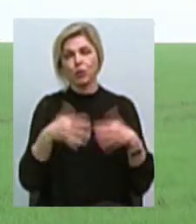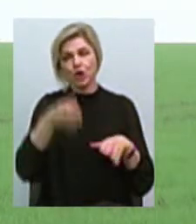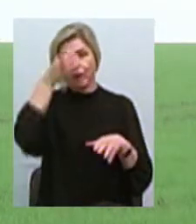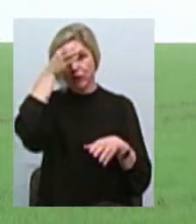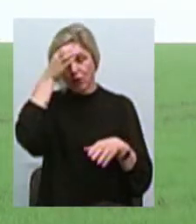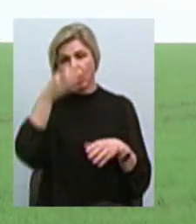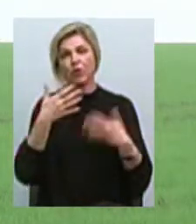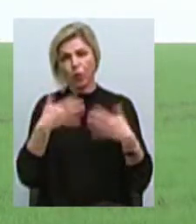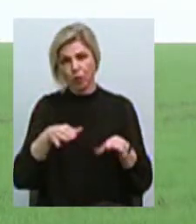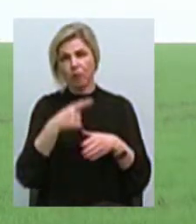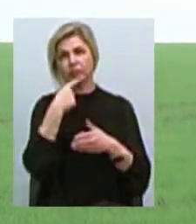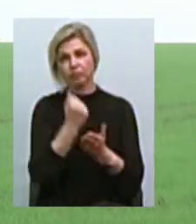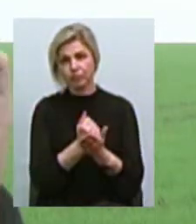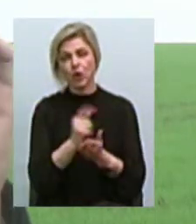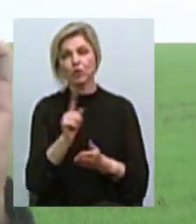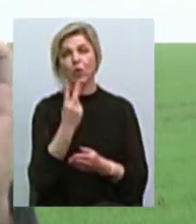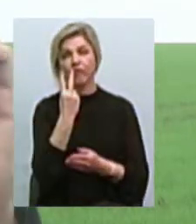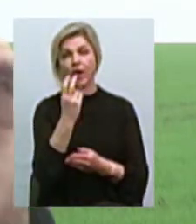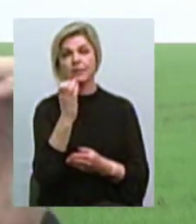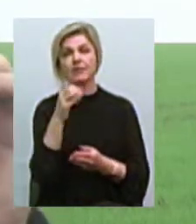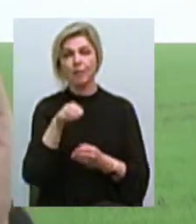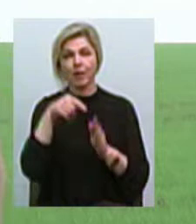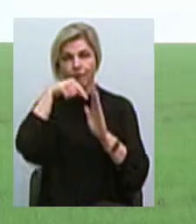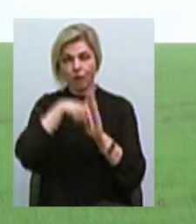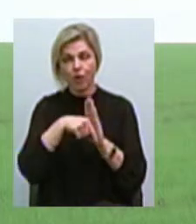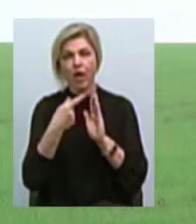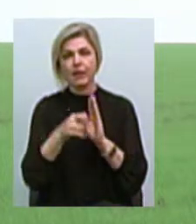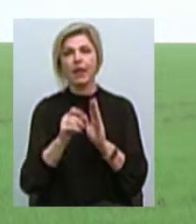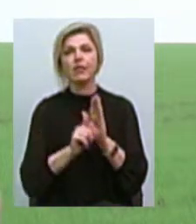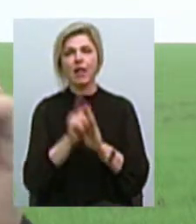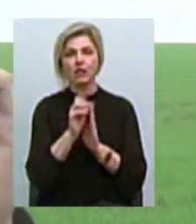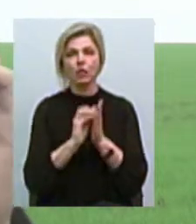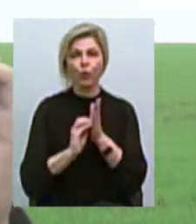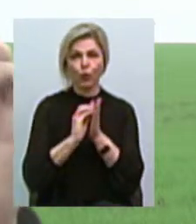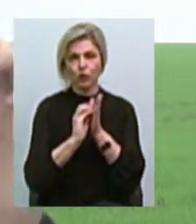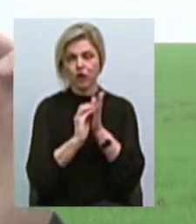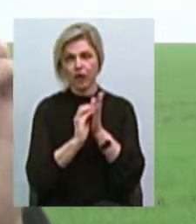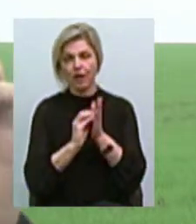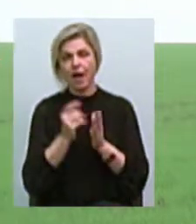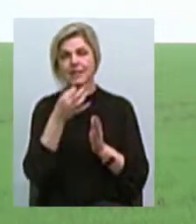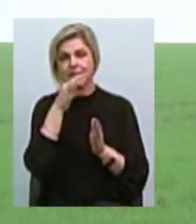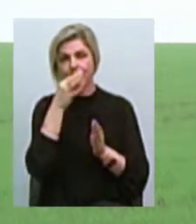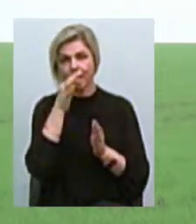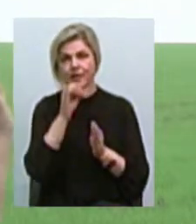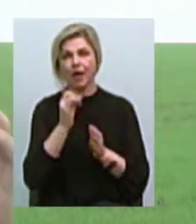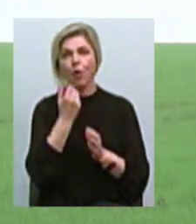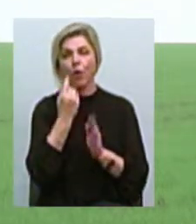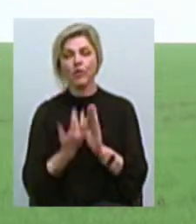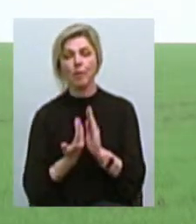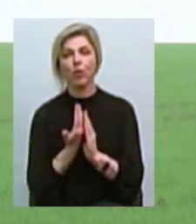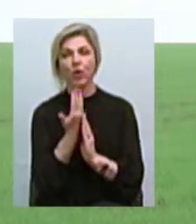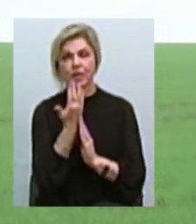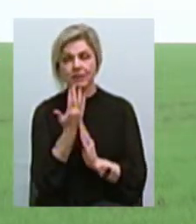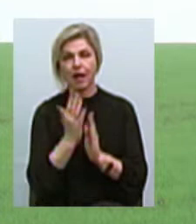сантиметри – це там, де закладається вузол кущіння. І коли насінина проростає, вона